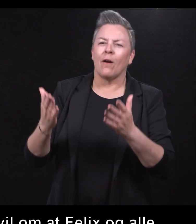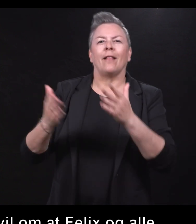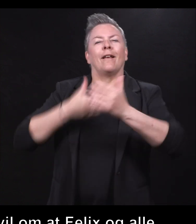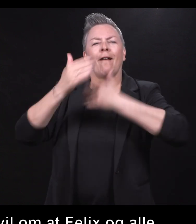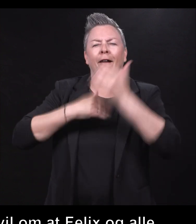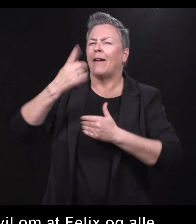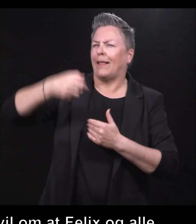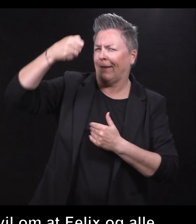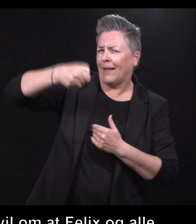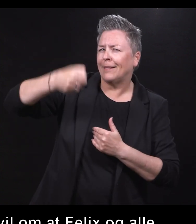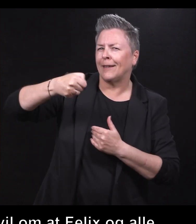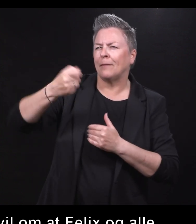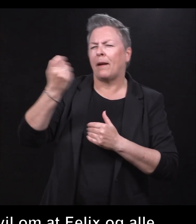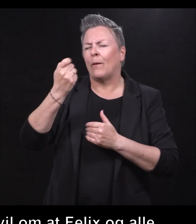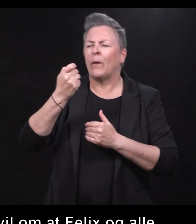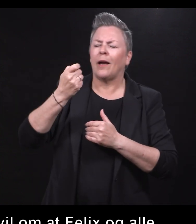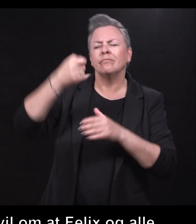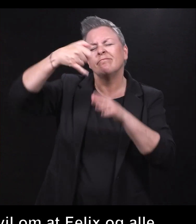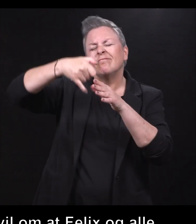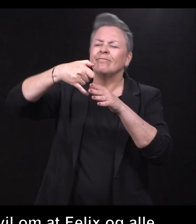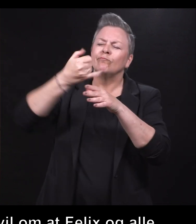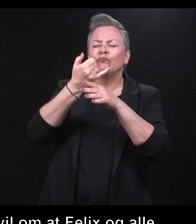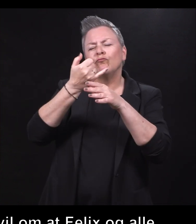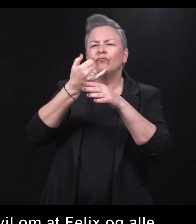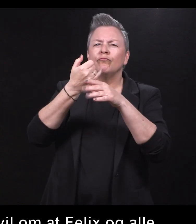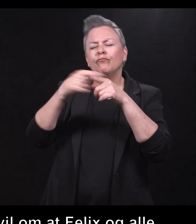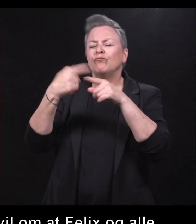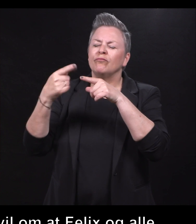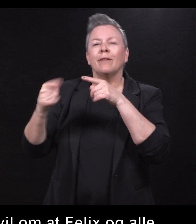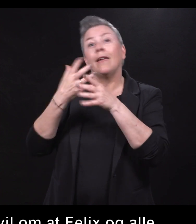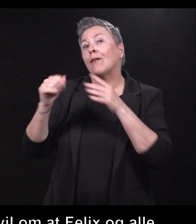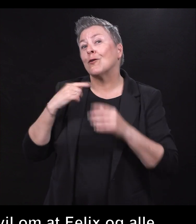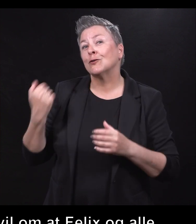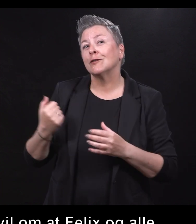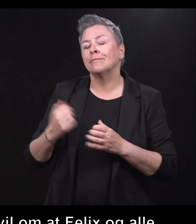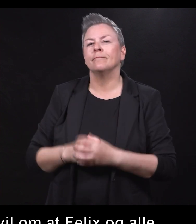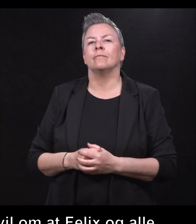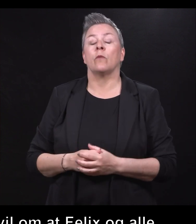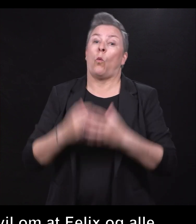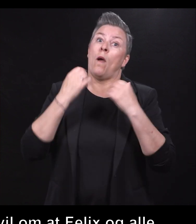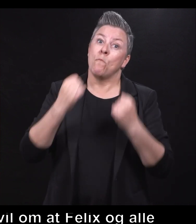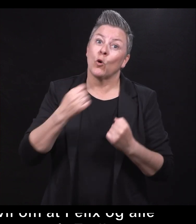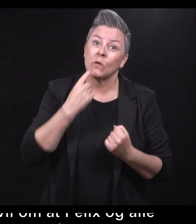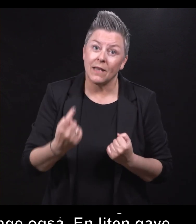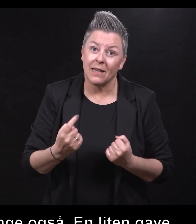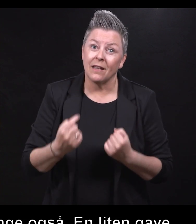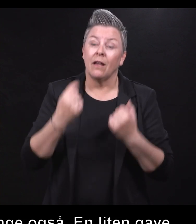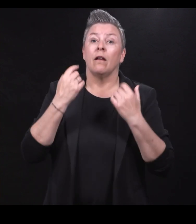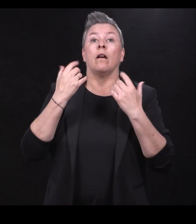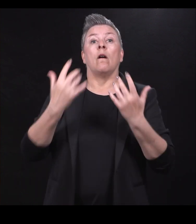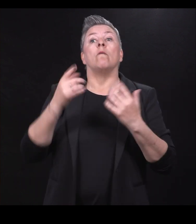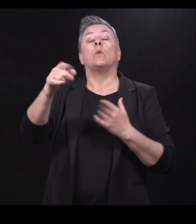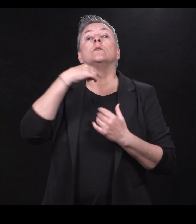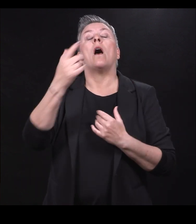takk. Med litt sånn fra oss. Og jeg må jo bare si at det du sier, Felix,